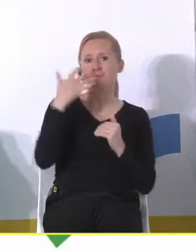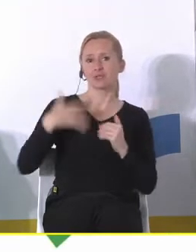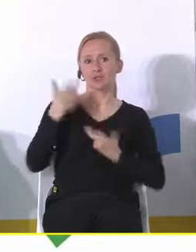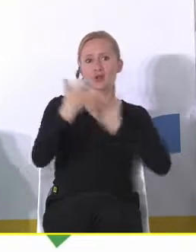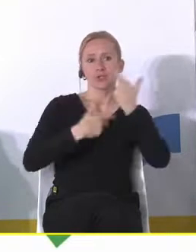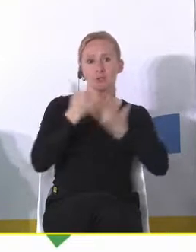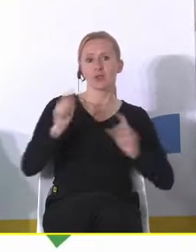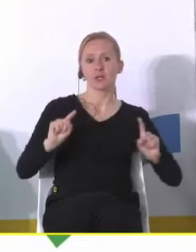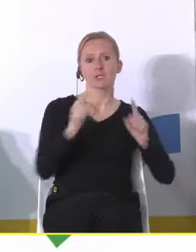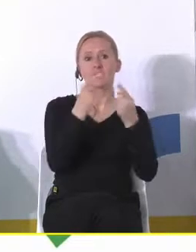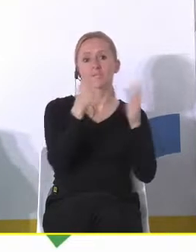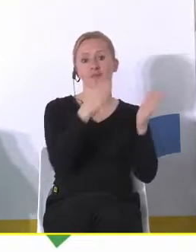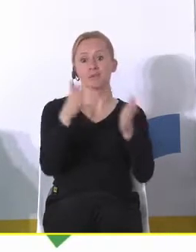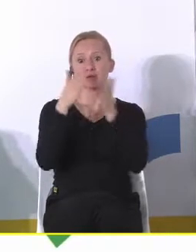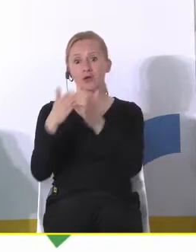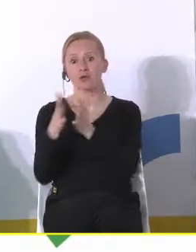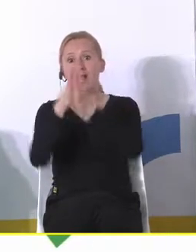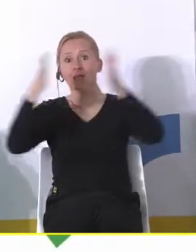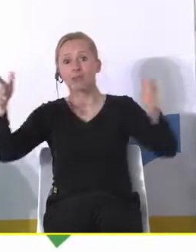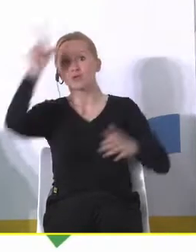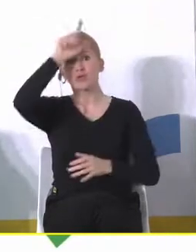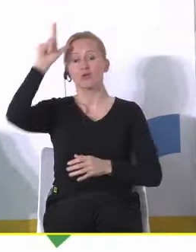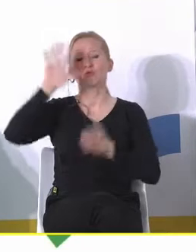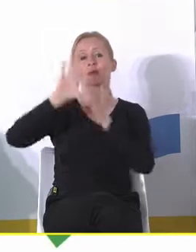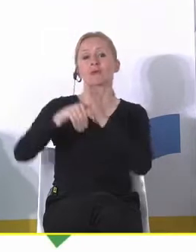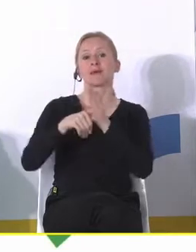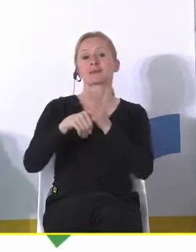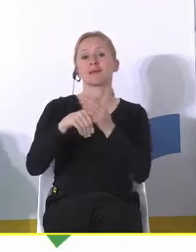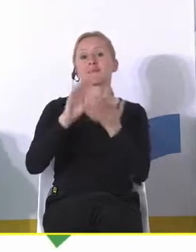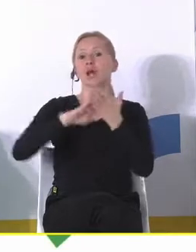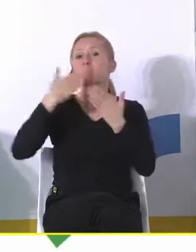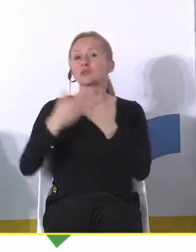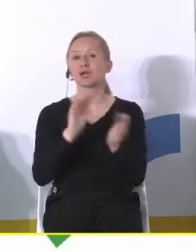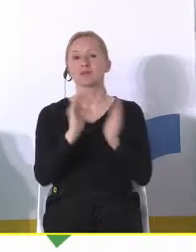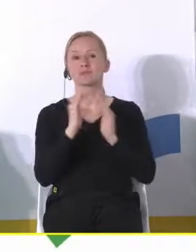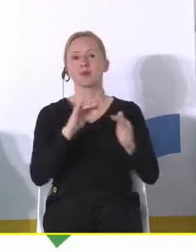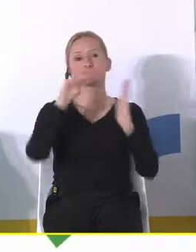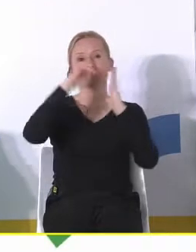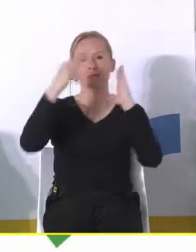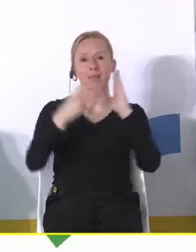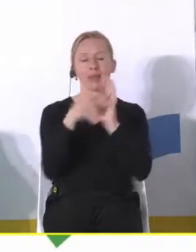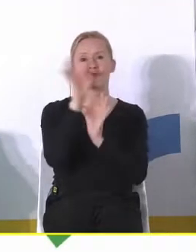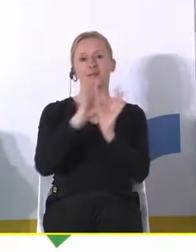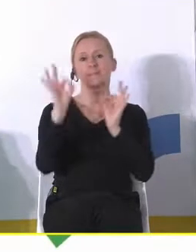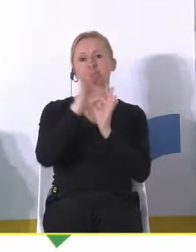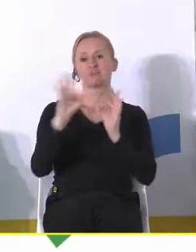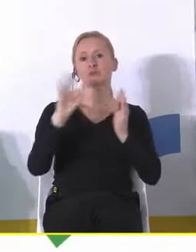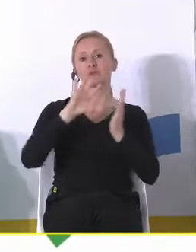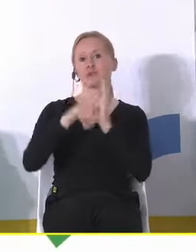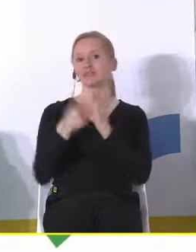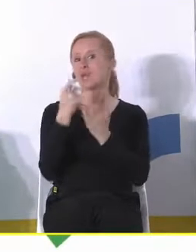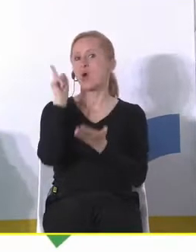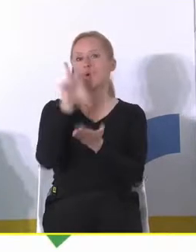przygotowana dla większej liczby mieszkańców, jej charakter, sposób jej zaprojektowania, no potem okazuje